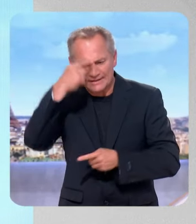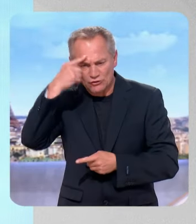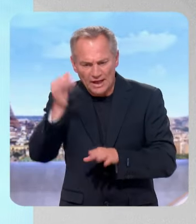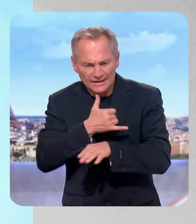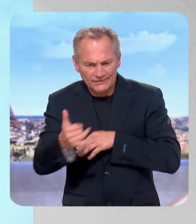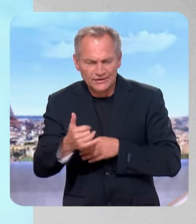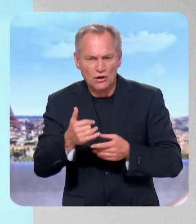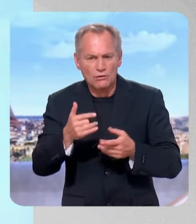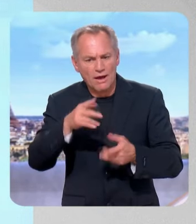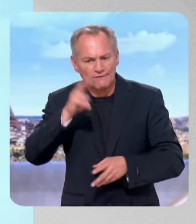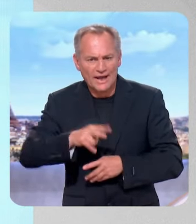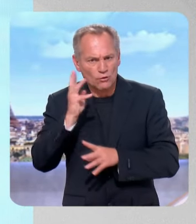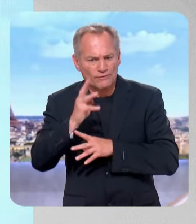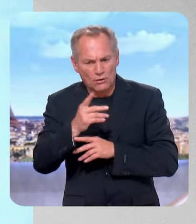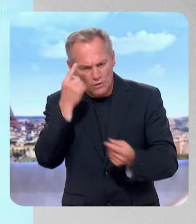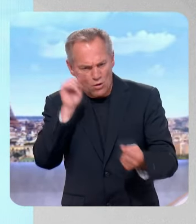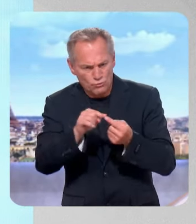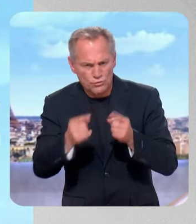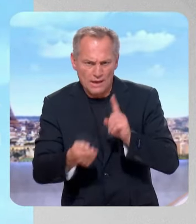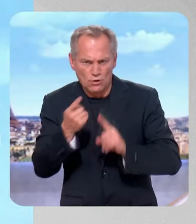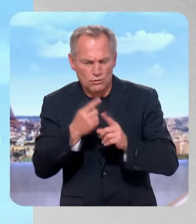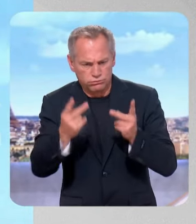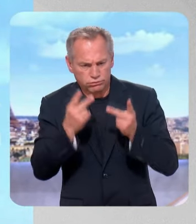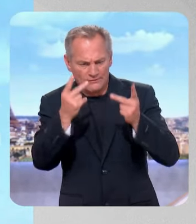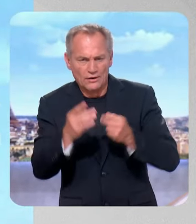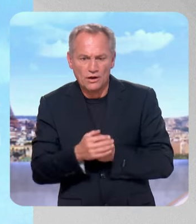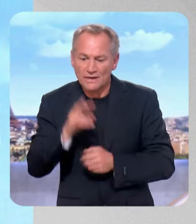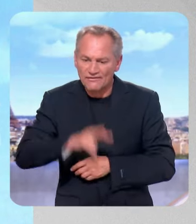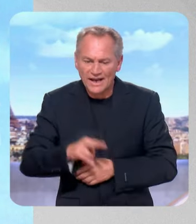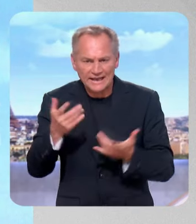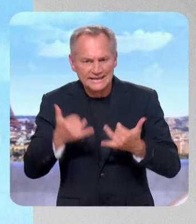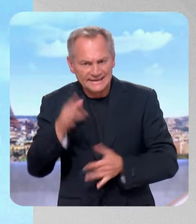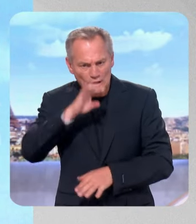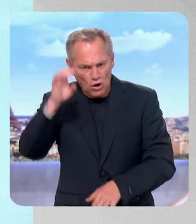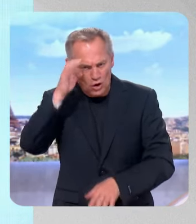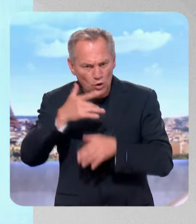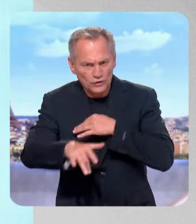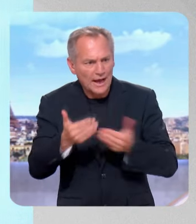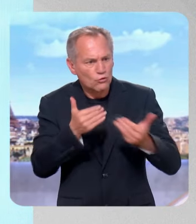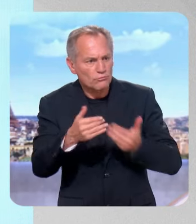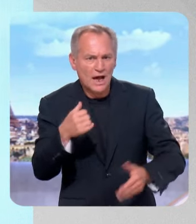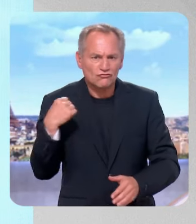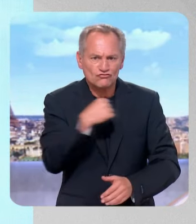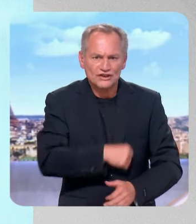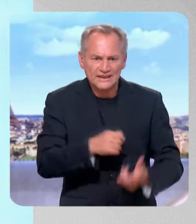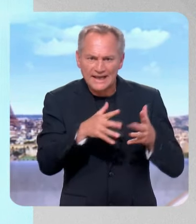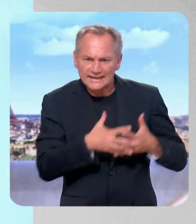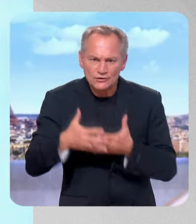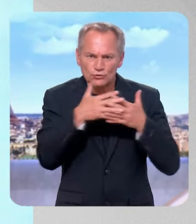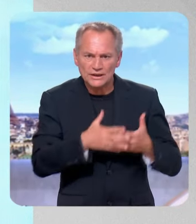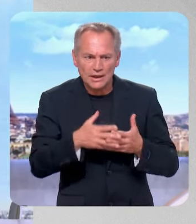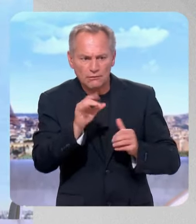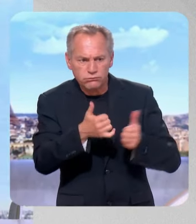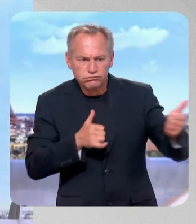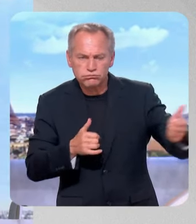dans ce sommet. Malgré tout vous dites on est leader en Europe, on est malgré tout en Europe très en retard par rapport aux Etats-Unis, à la Chine. On peut encore attraper notre retard sur l